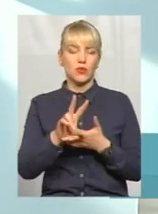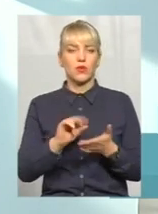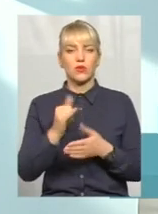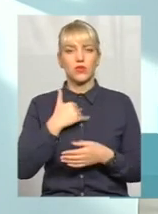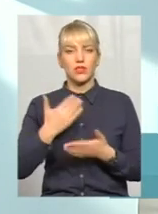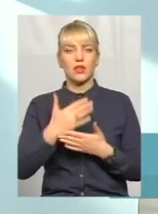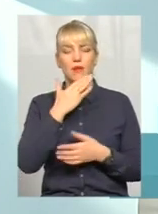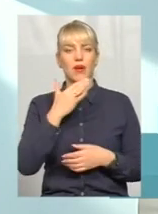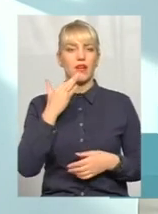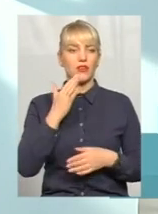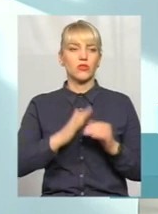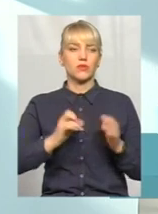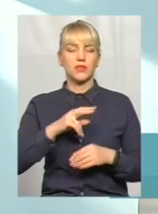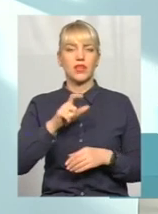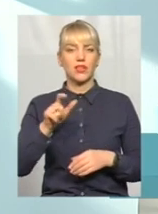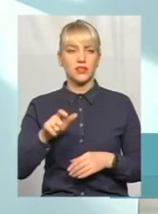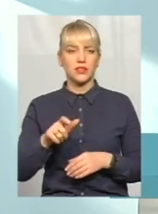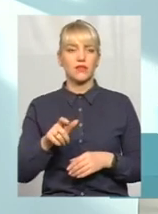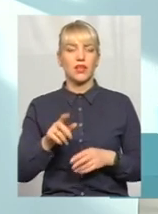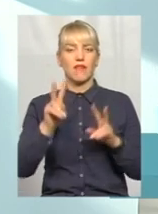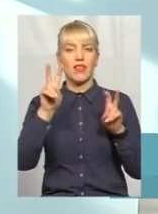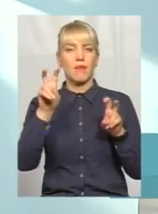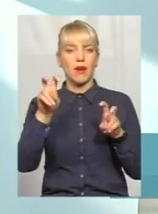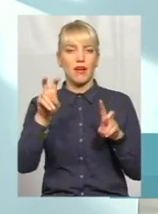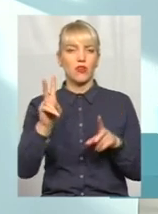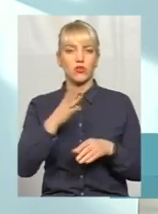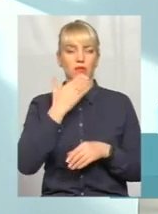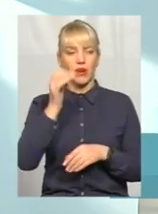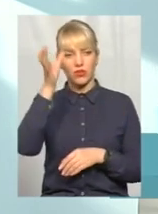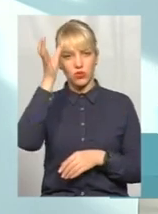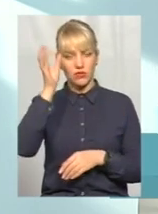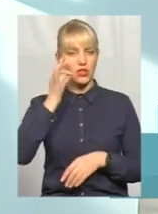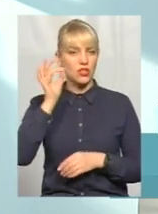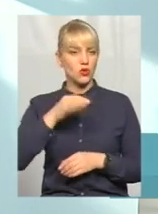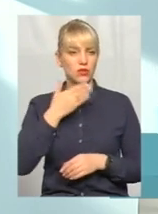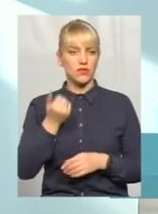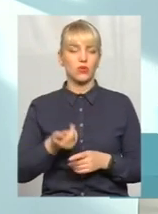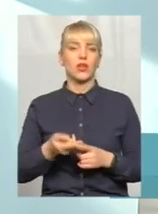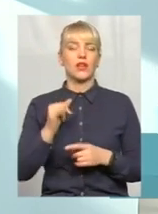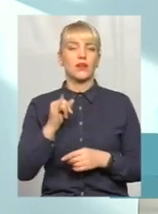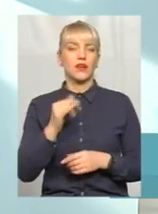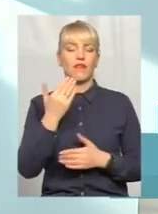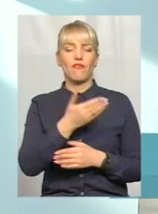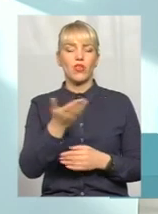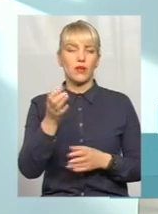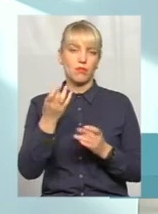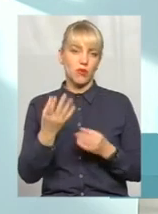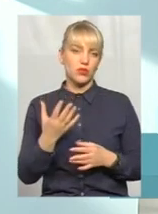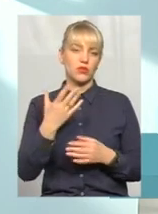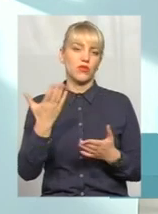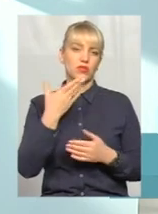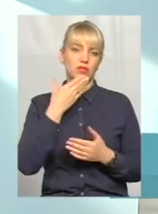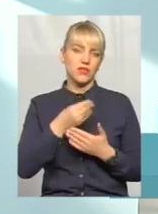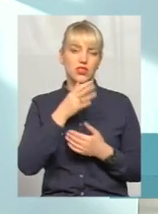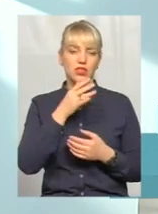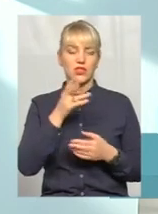є багато спеціалістів, будемо так говорити, в лапках, які не мають ні освіти, ні досвіду. Вони просто колись в свій час закінчили